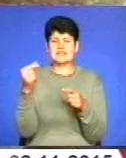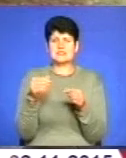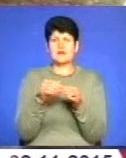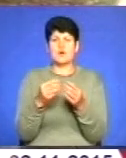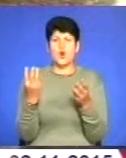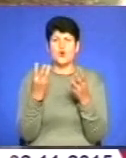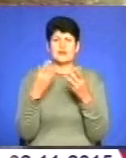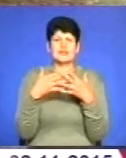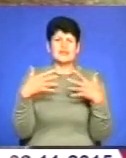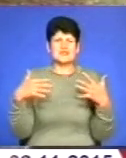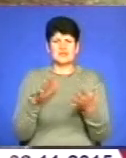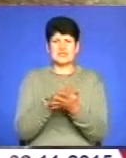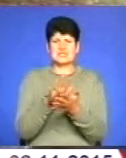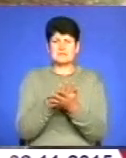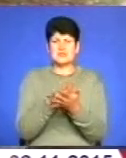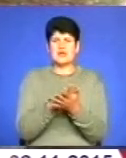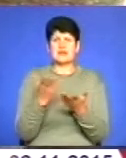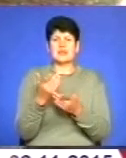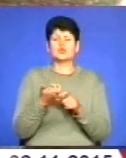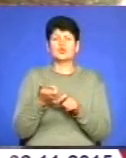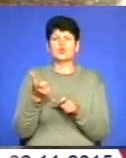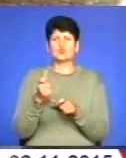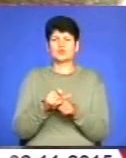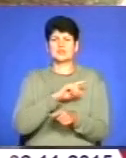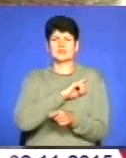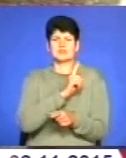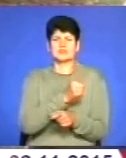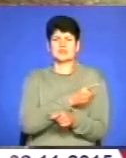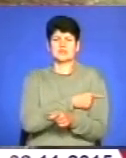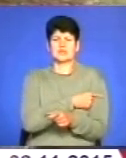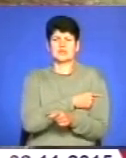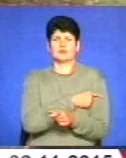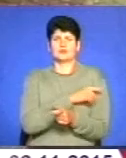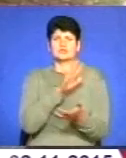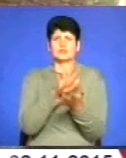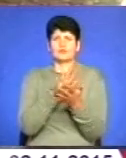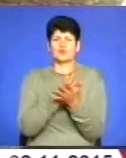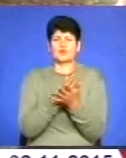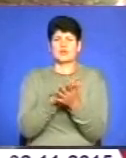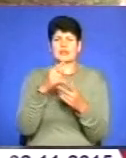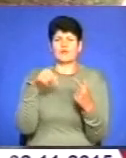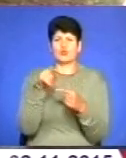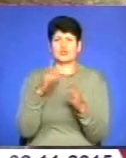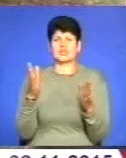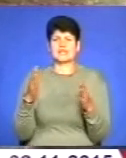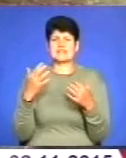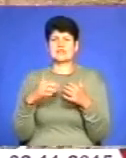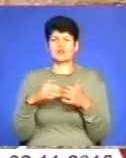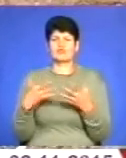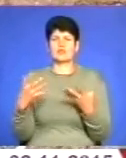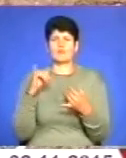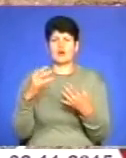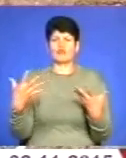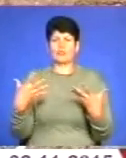різноманітного сміття, яке суттєво посилюючи забруднення навколишнього середовища, негативно впливає і на здоров'я людини.